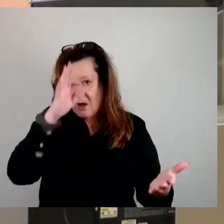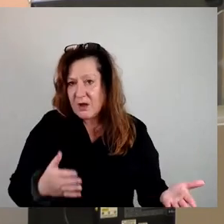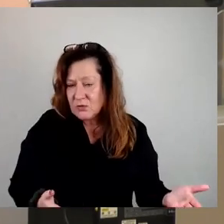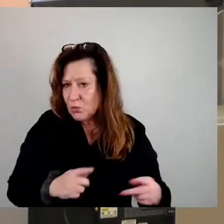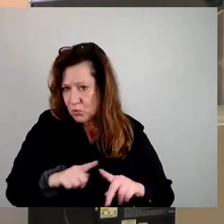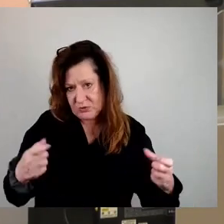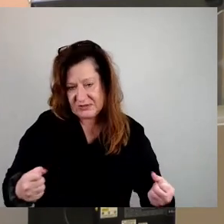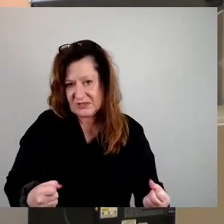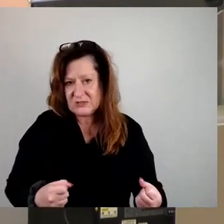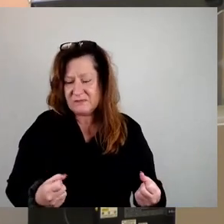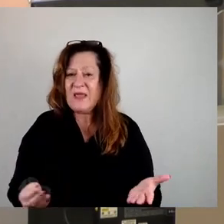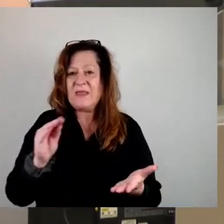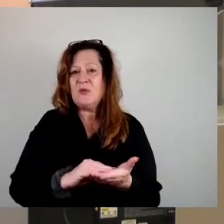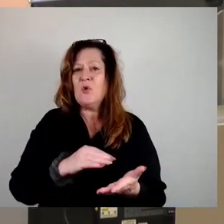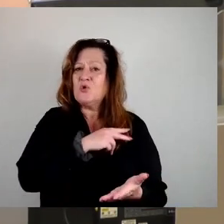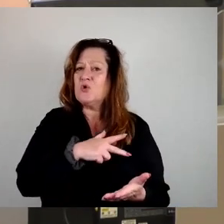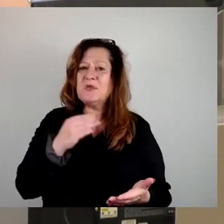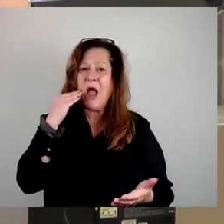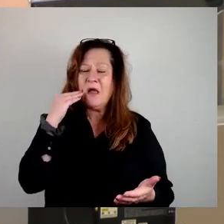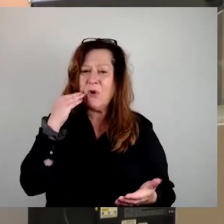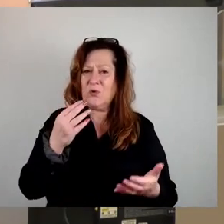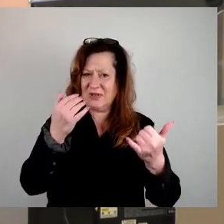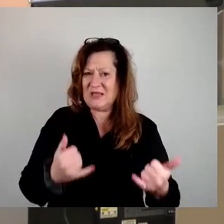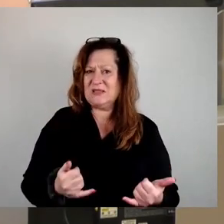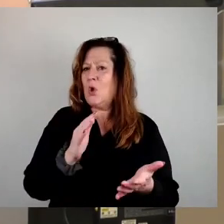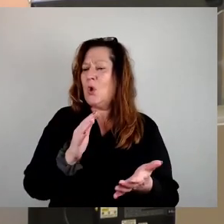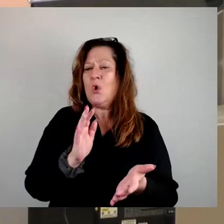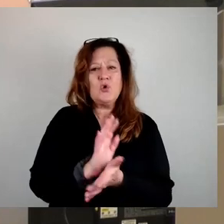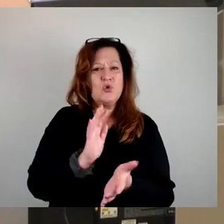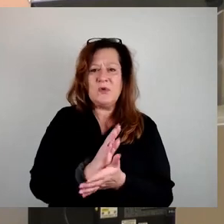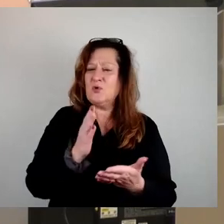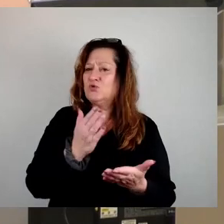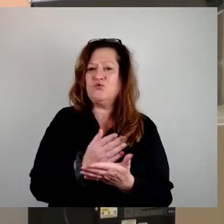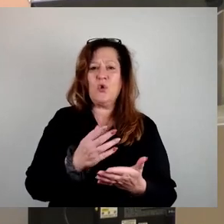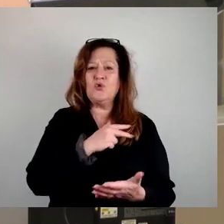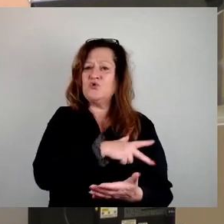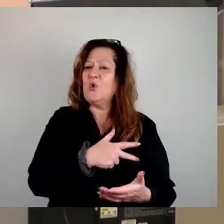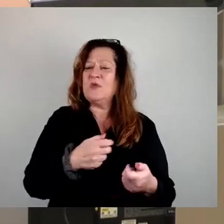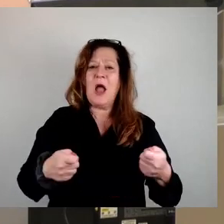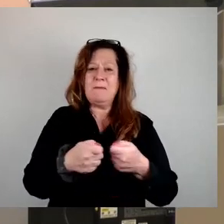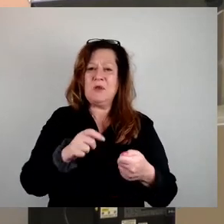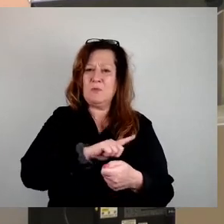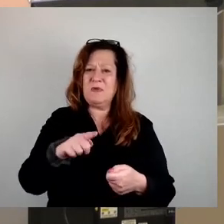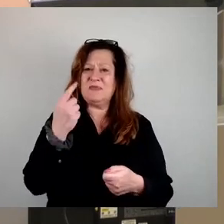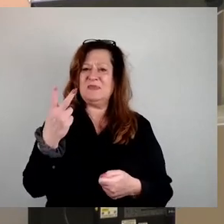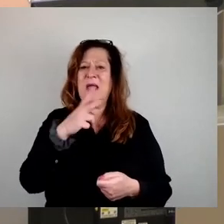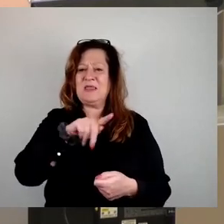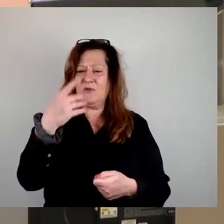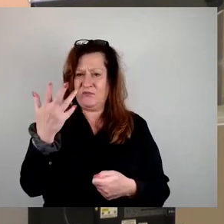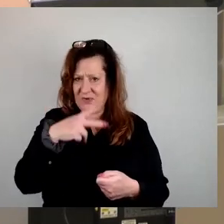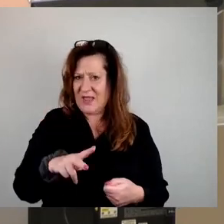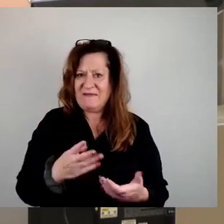Sozialwohnungen, aber die jetzt gekauften Wohnungen unterliegen sowieso schon der Sozialbindung bis 2035. Entsprechend kommt dadurch nichts dazu.